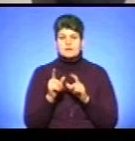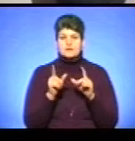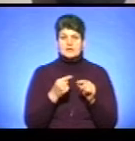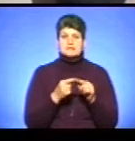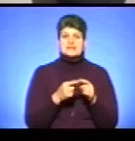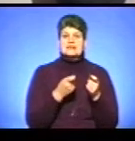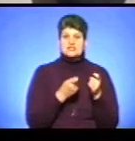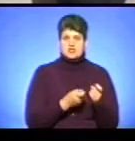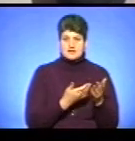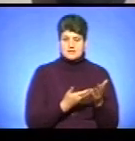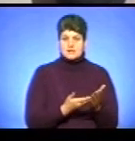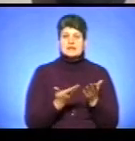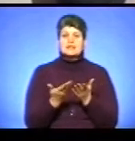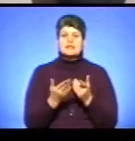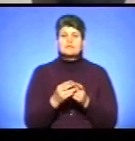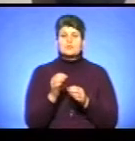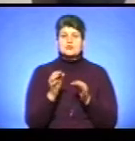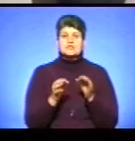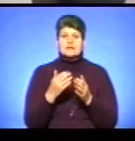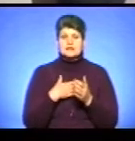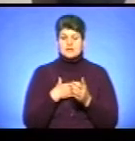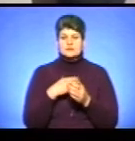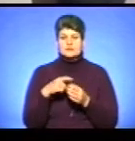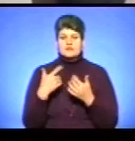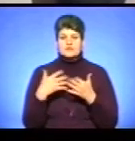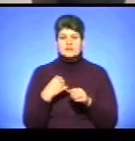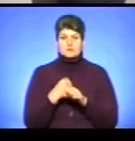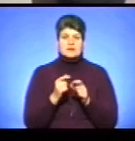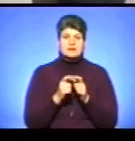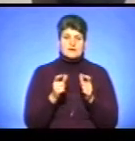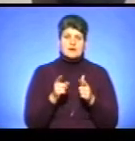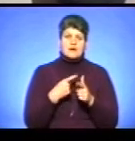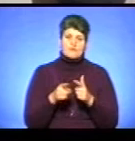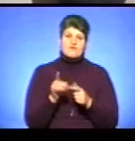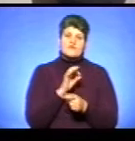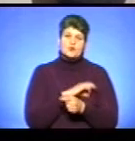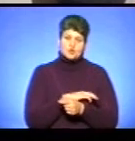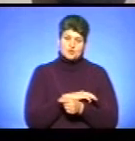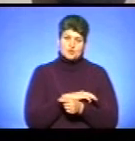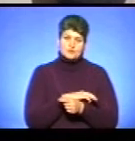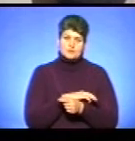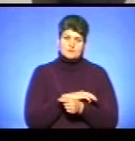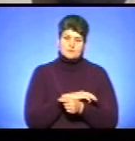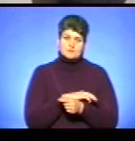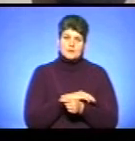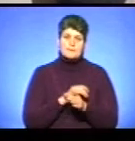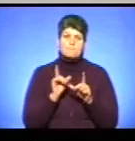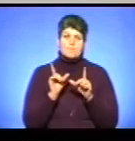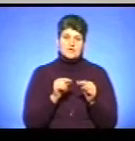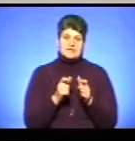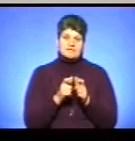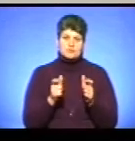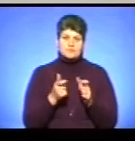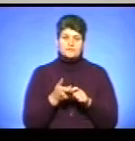дешевше. От який відсоток наших мешканців вже зробили картки Тернополянина, аби використовують проїздний квиток?